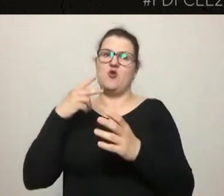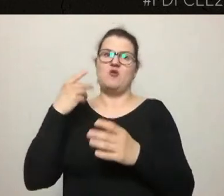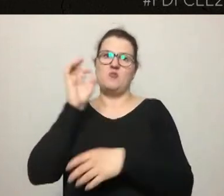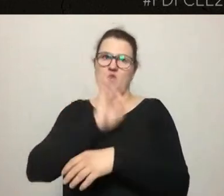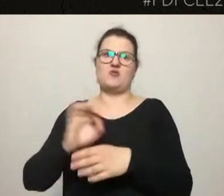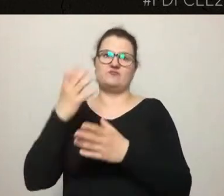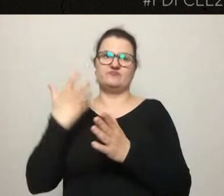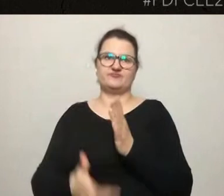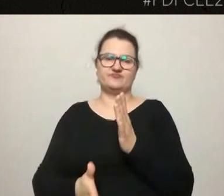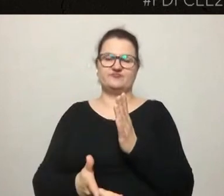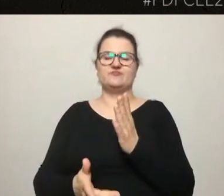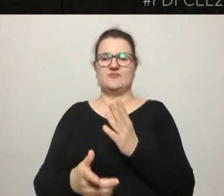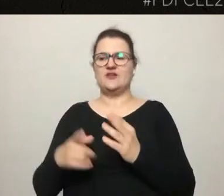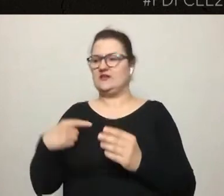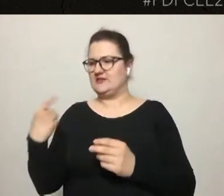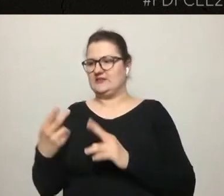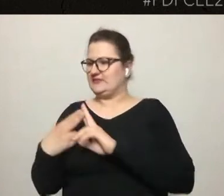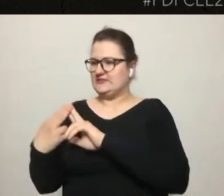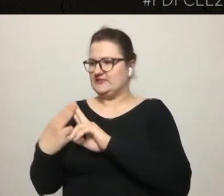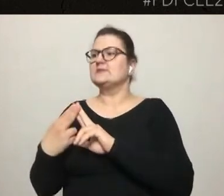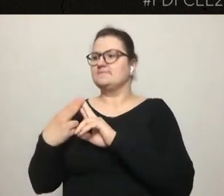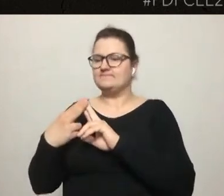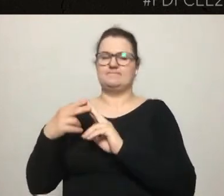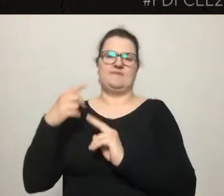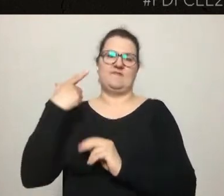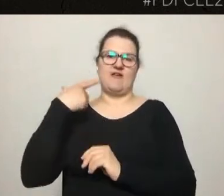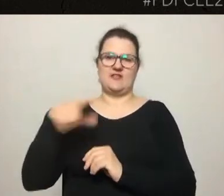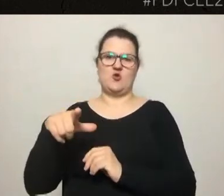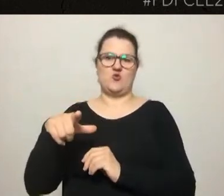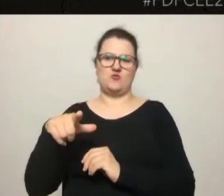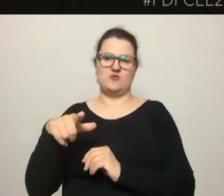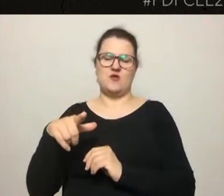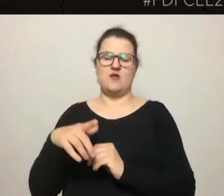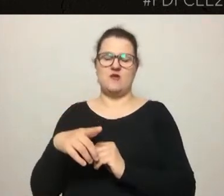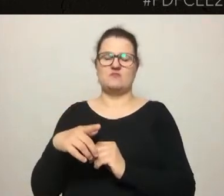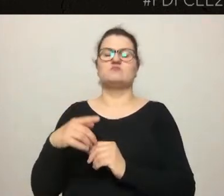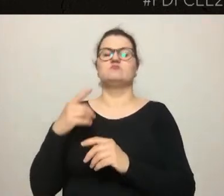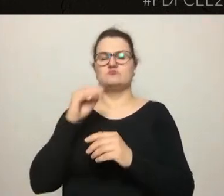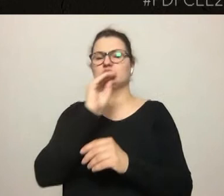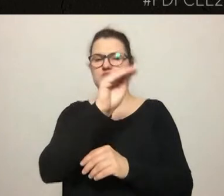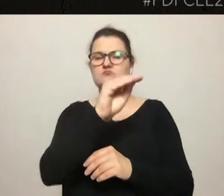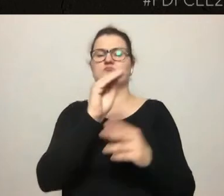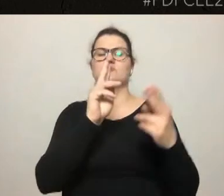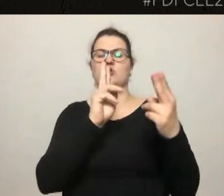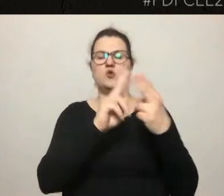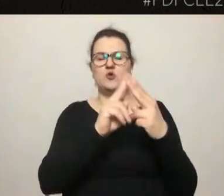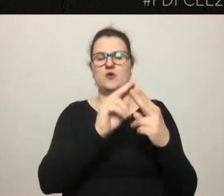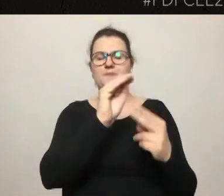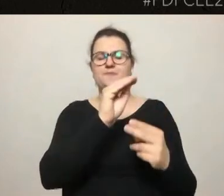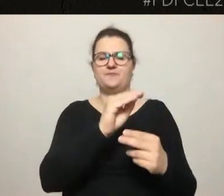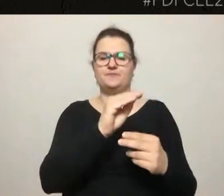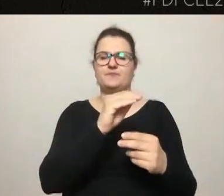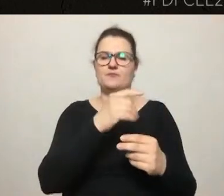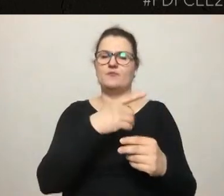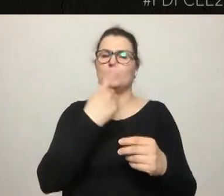ciągu niecałych dwóch tygodni. Skontaktowaliśmy się z Piotrem Drgałą z Dąbrowy Górniczej i